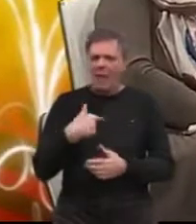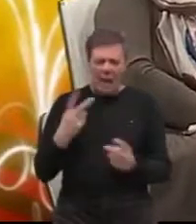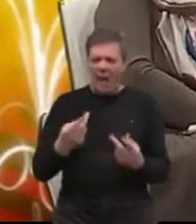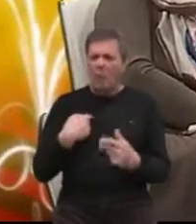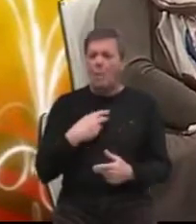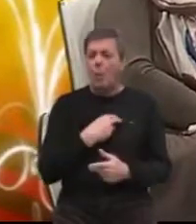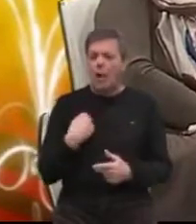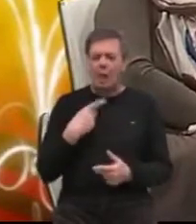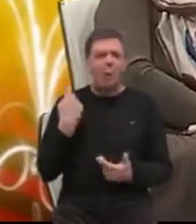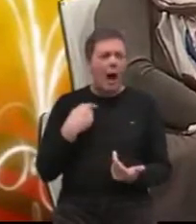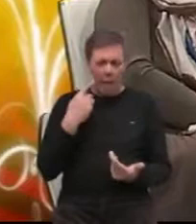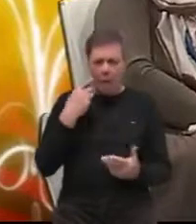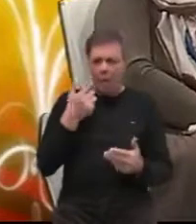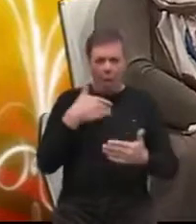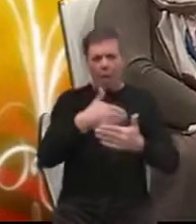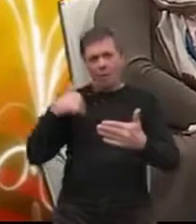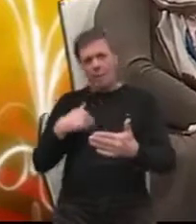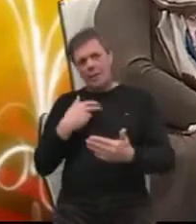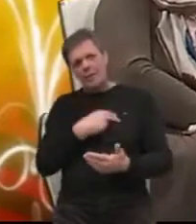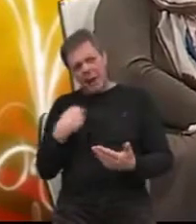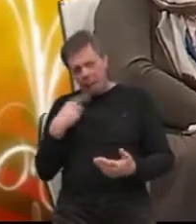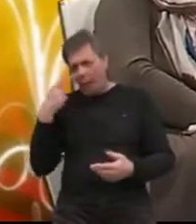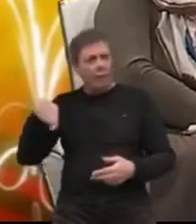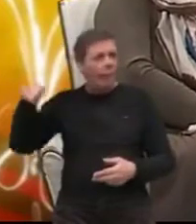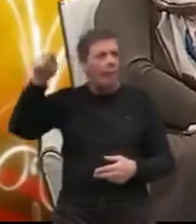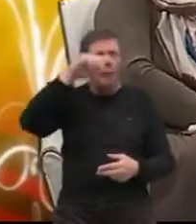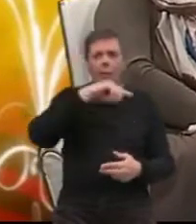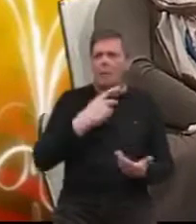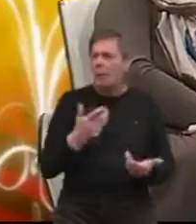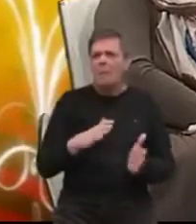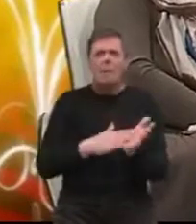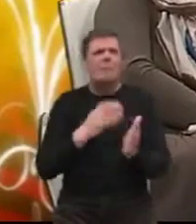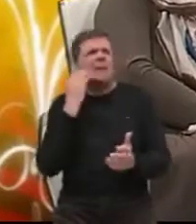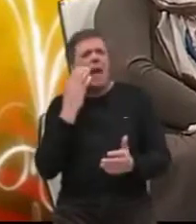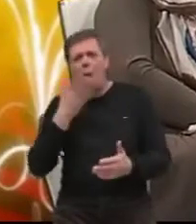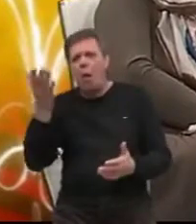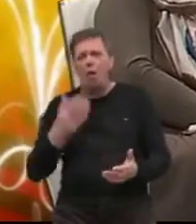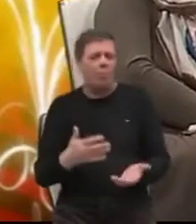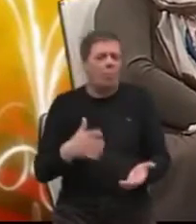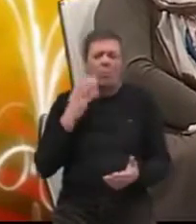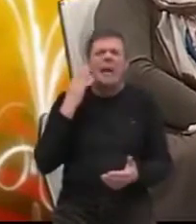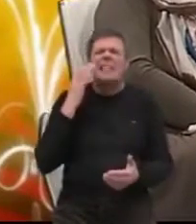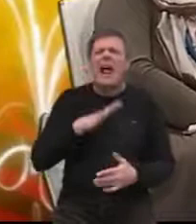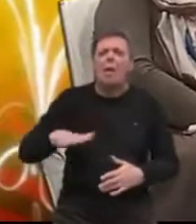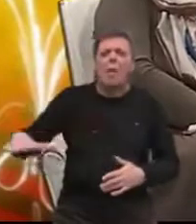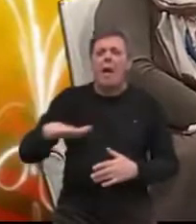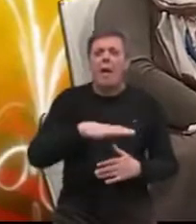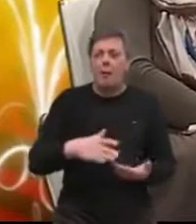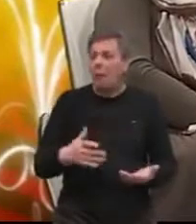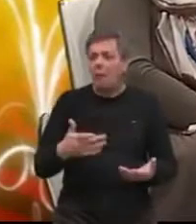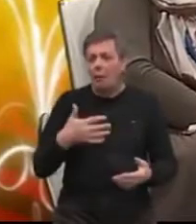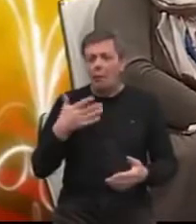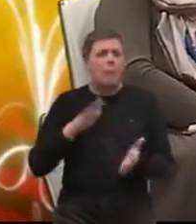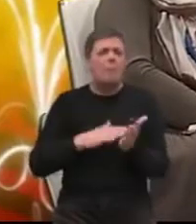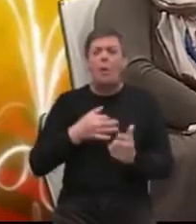Zagrebu, ali mi moramo se malo odmaknuti od Zagreba pa otići u jedno selo negdje u Slavoniju ili otići na